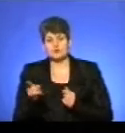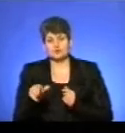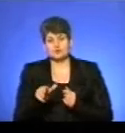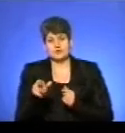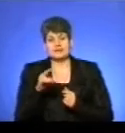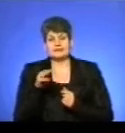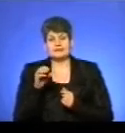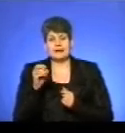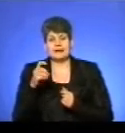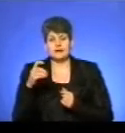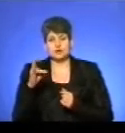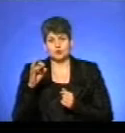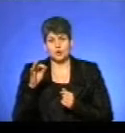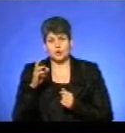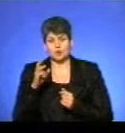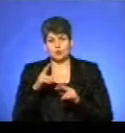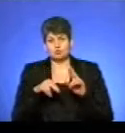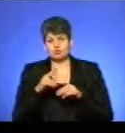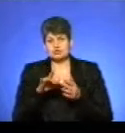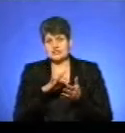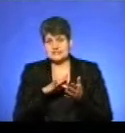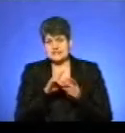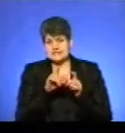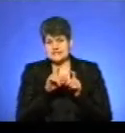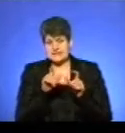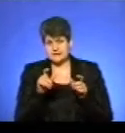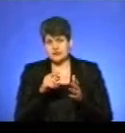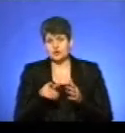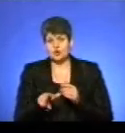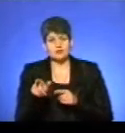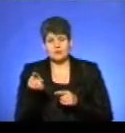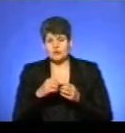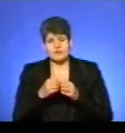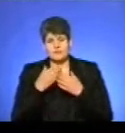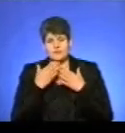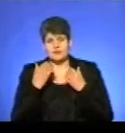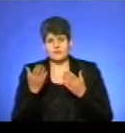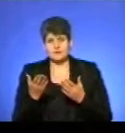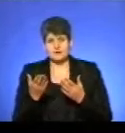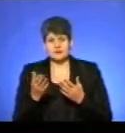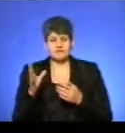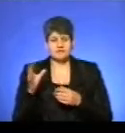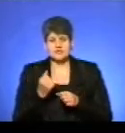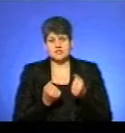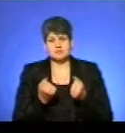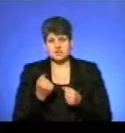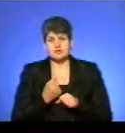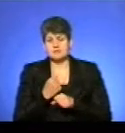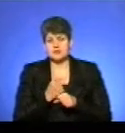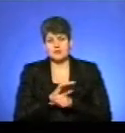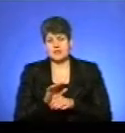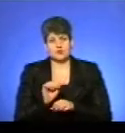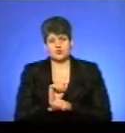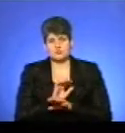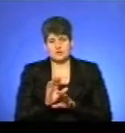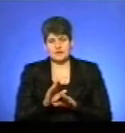«Технобудцентр» і, наскільки мені відомо, проблем зараз там немає. Треті години ночі всі машини працюють, не зупиняючи.